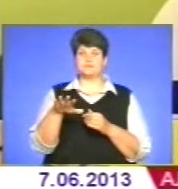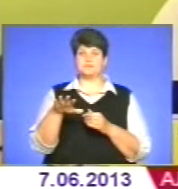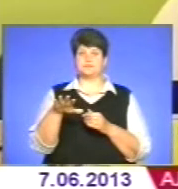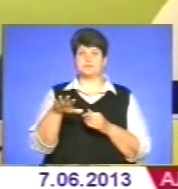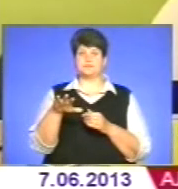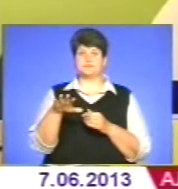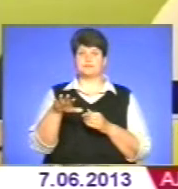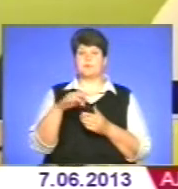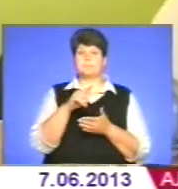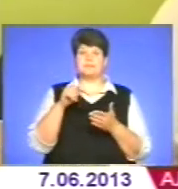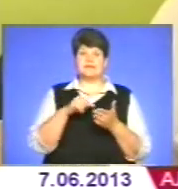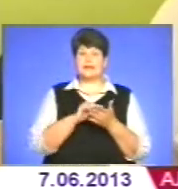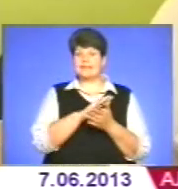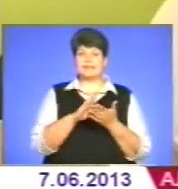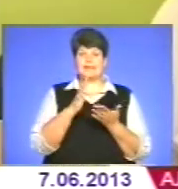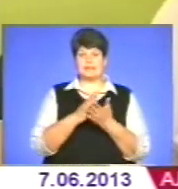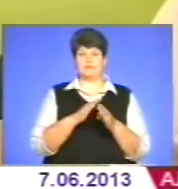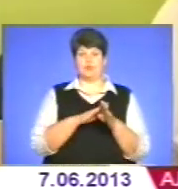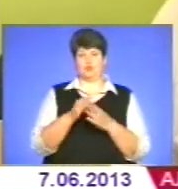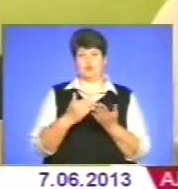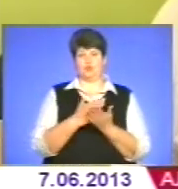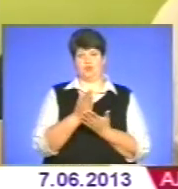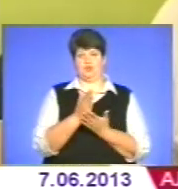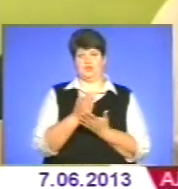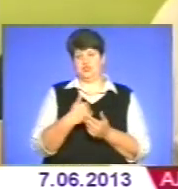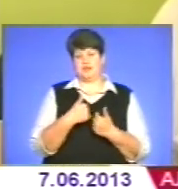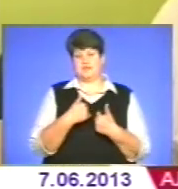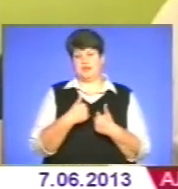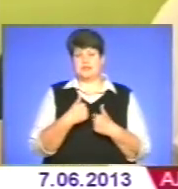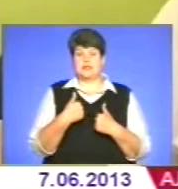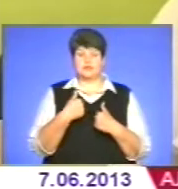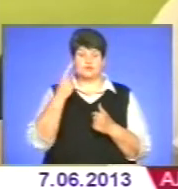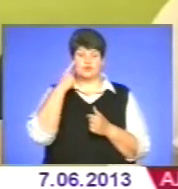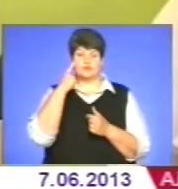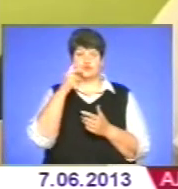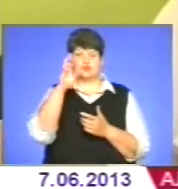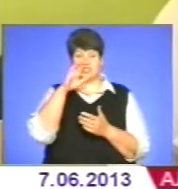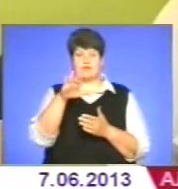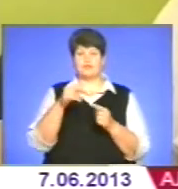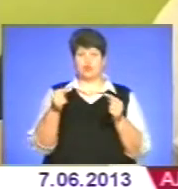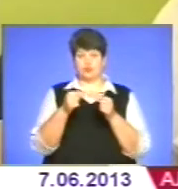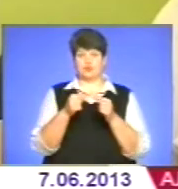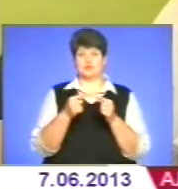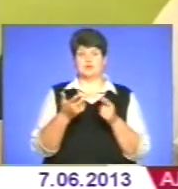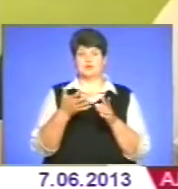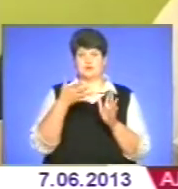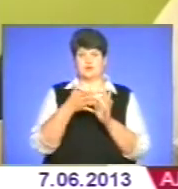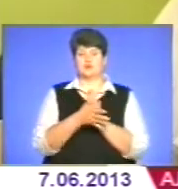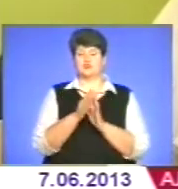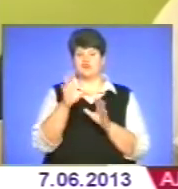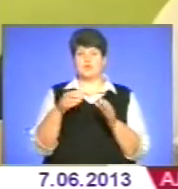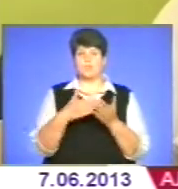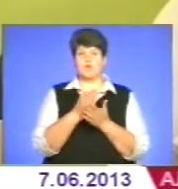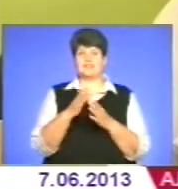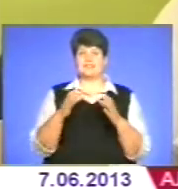Питання, направду, не є абсолютно політичним, як на мене. Мені здається, що державі тут має бути чіткий консенсус всіх політичних сил, всіх